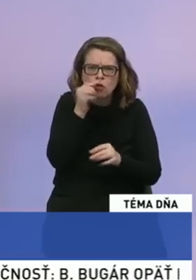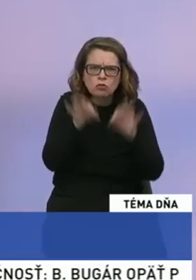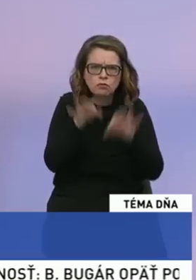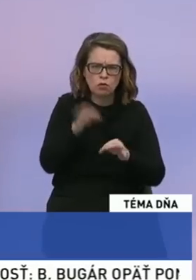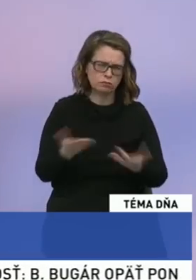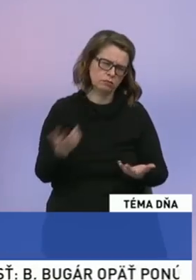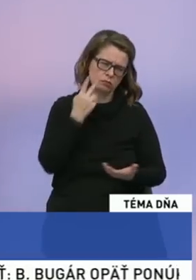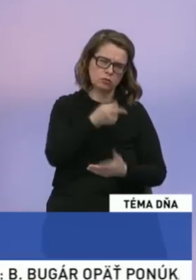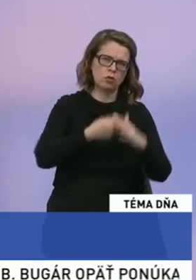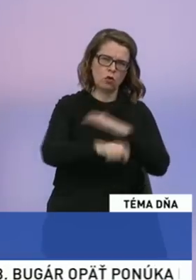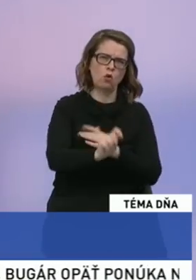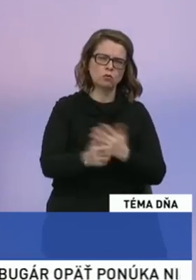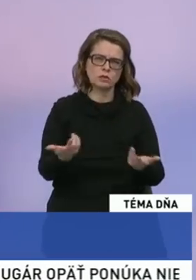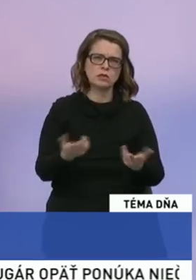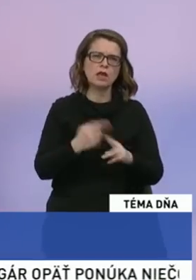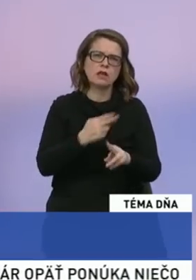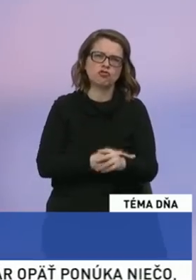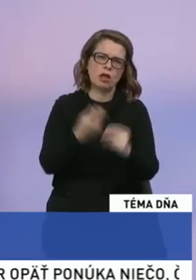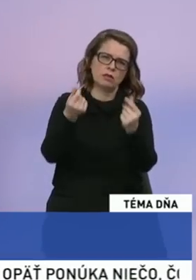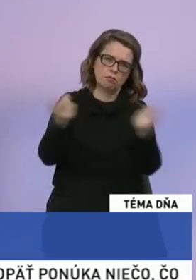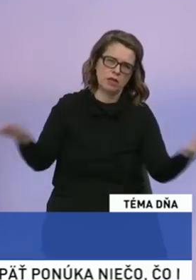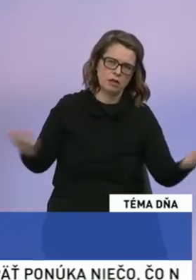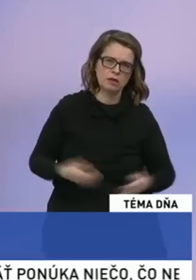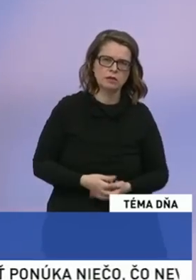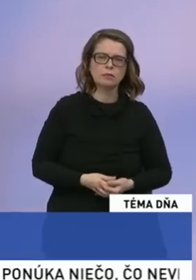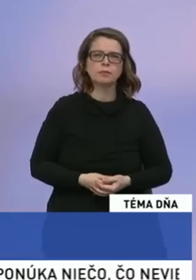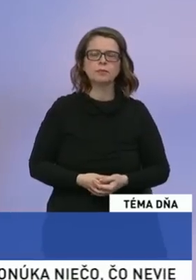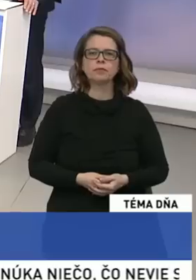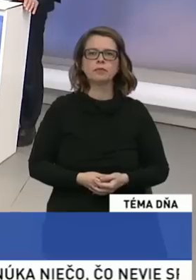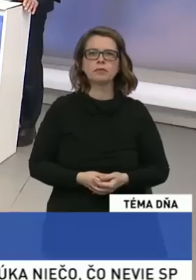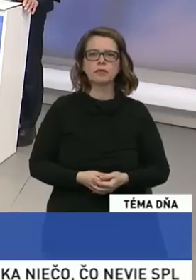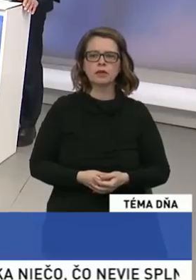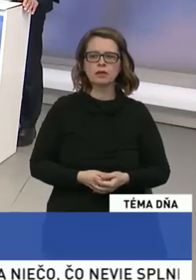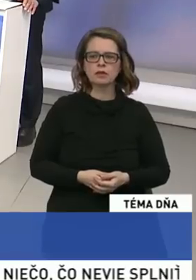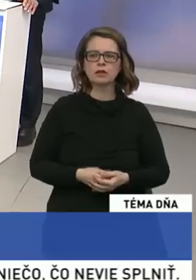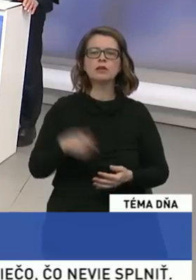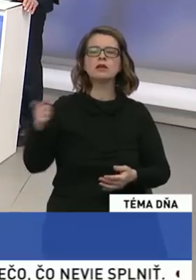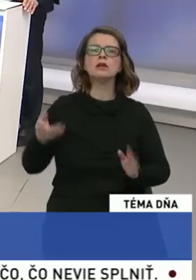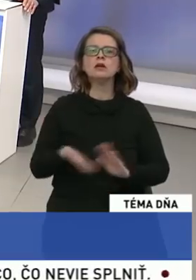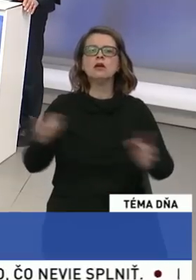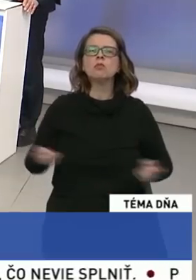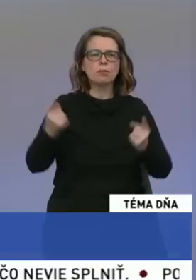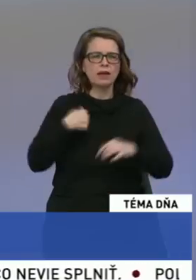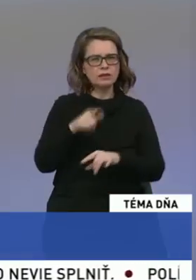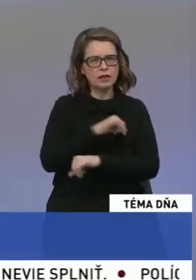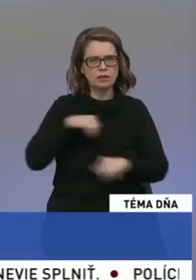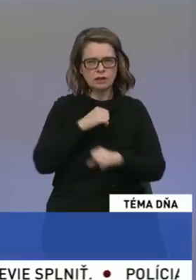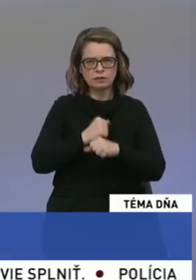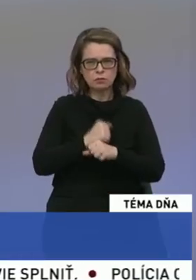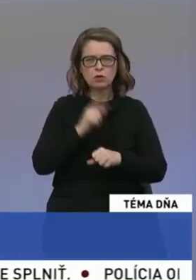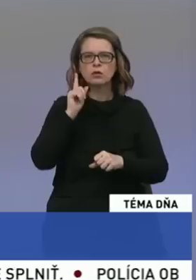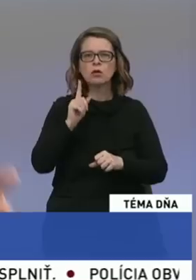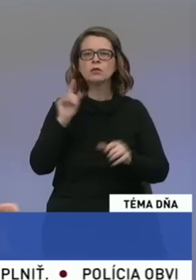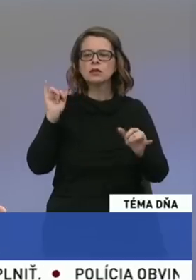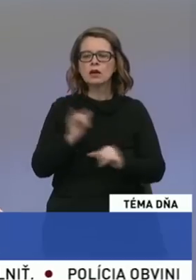kupovanie voličov za štátne peniaze. Ďakujem. To už je taká propaganda, ale fakt je ten, že nie je to kupovanie,